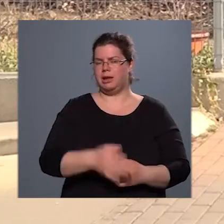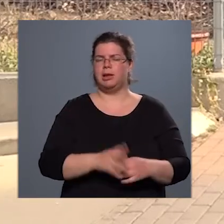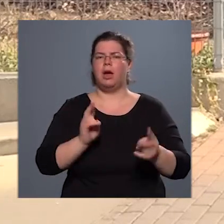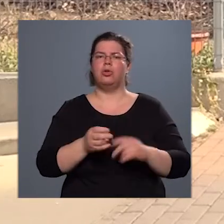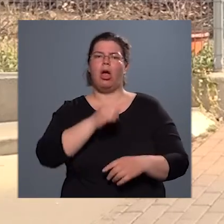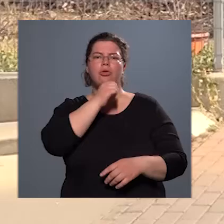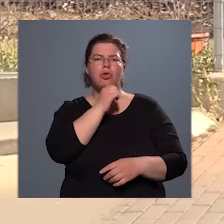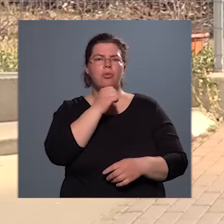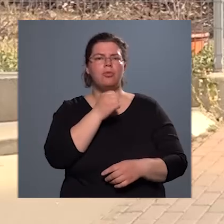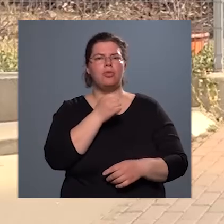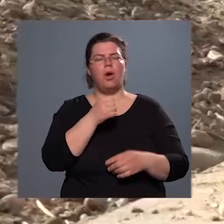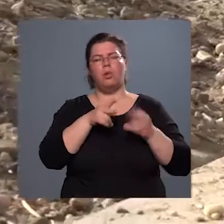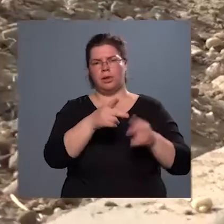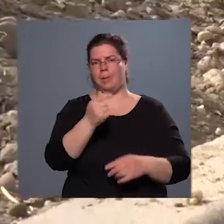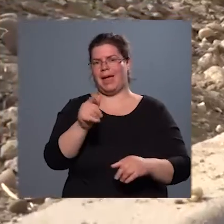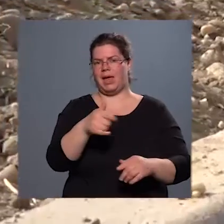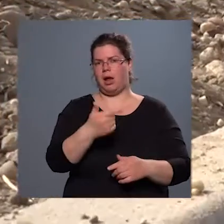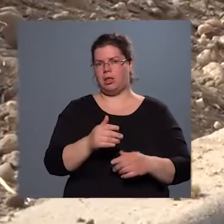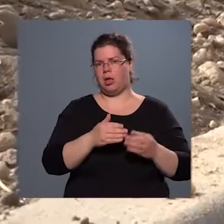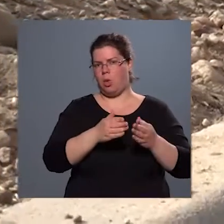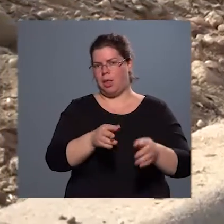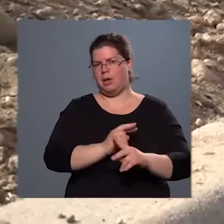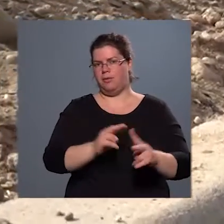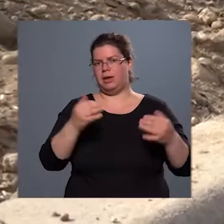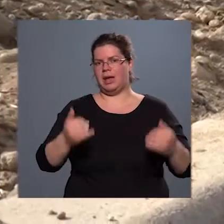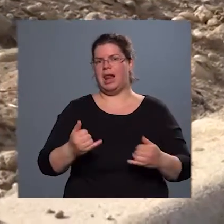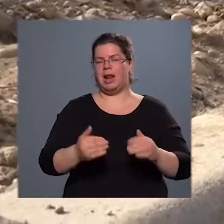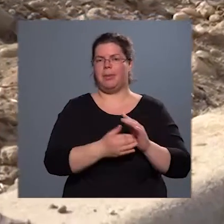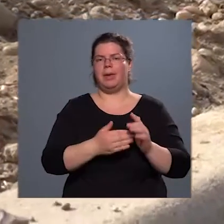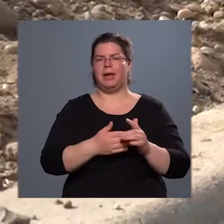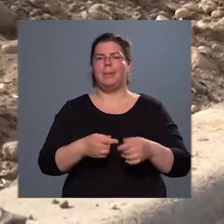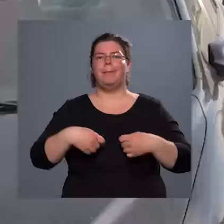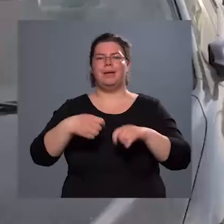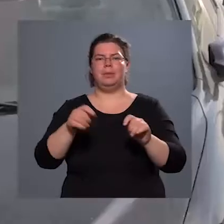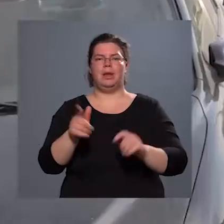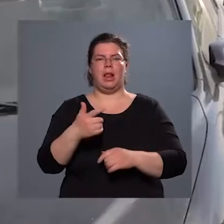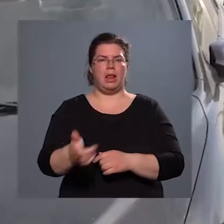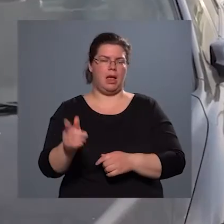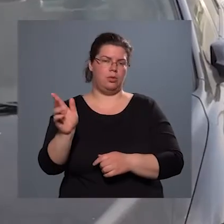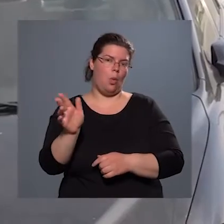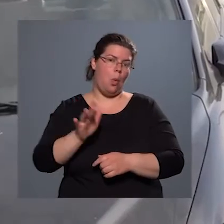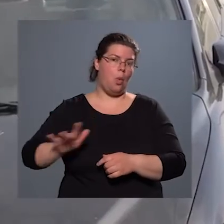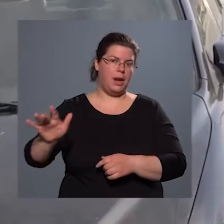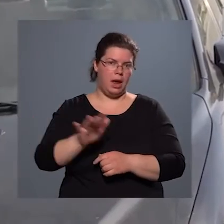Sonfa utca páratlan oldalán van egy jelenleg még beépítetlen üres telek. Itt a közeljövőben majd egy